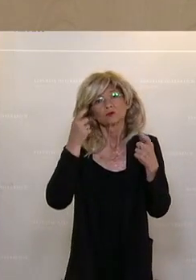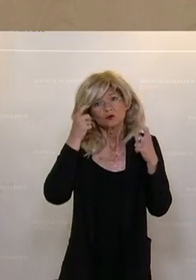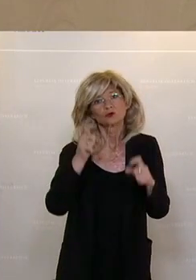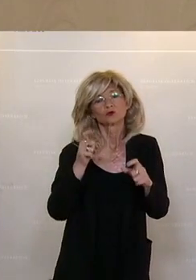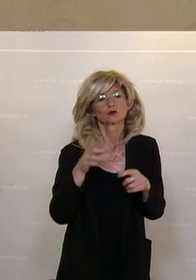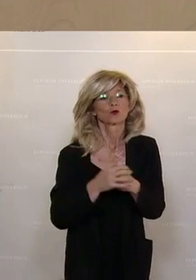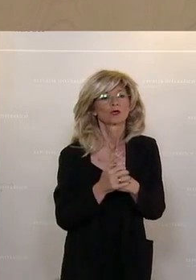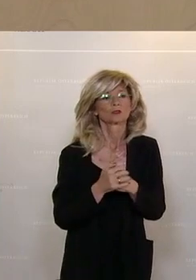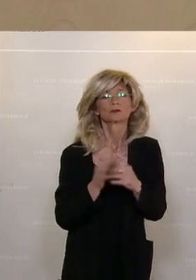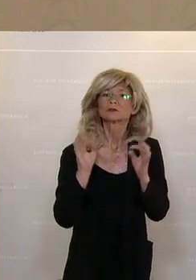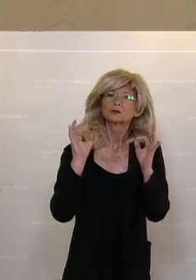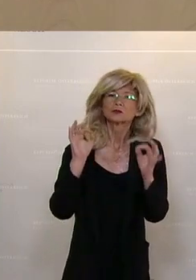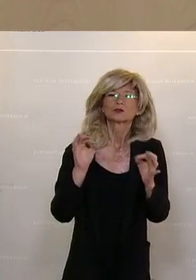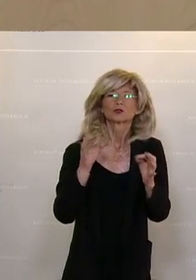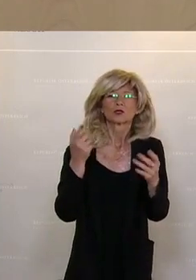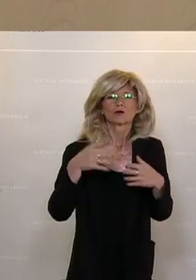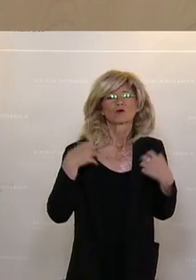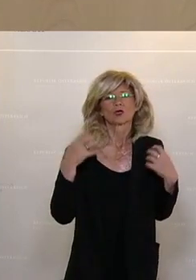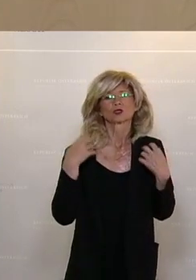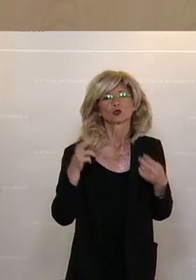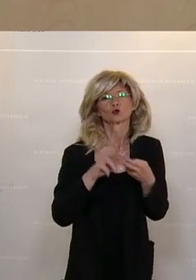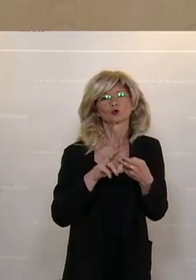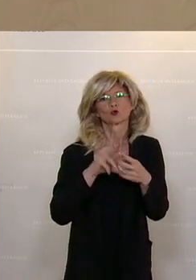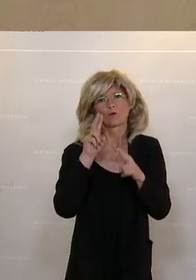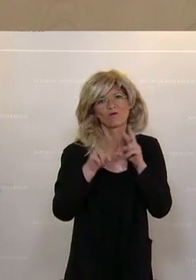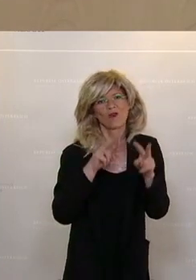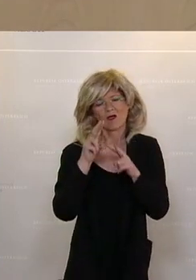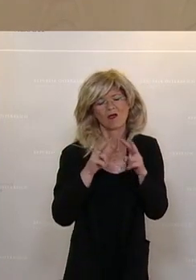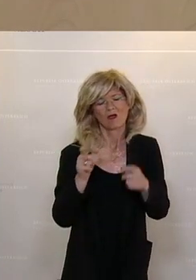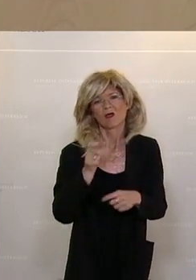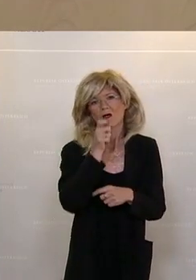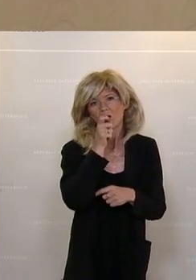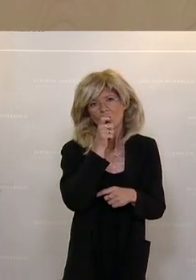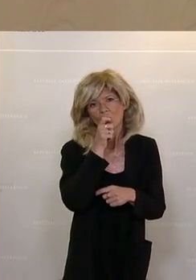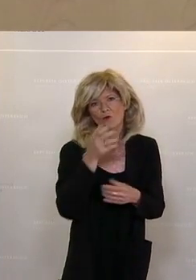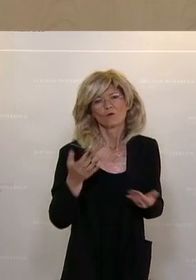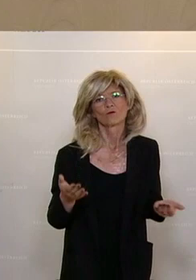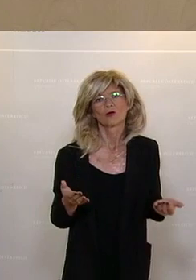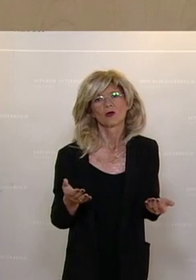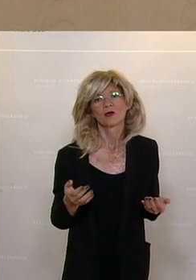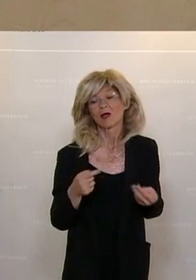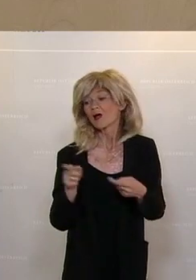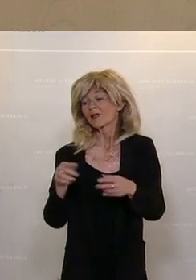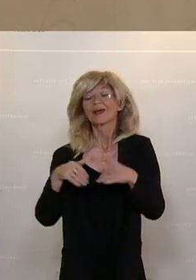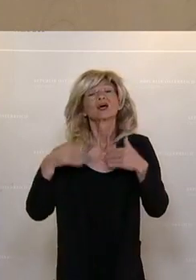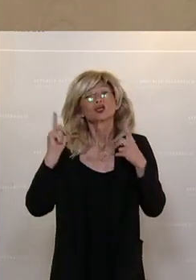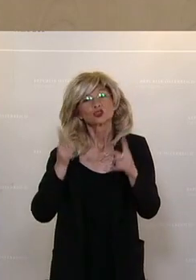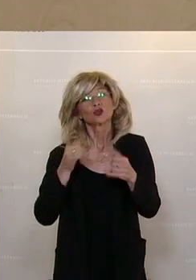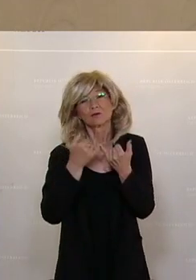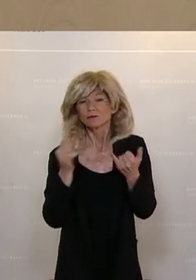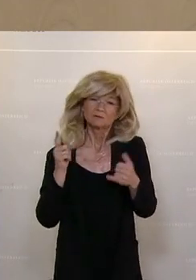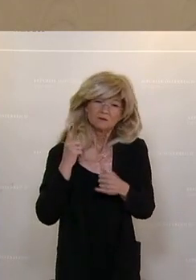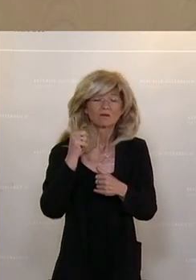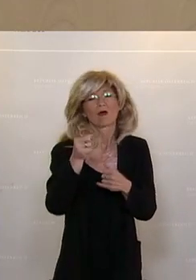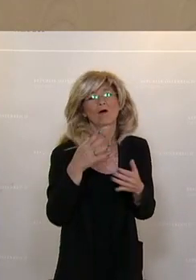den Gesundheits- und Pflegeberufen verbessert werden und dass es eine nachhaltige, verbesserte Entlohnung für die Menschen in diesem Bereich gibt. Sorgen Sie dafür,